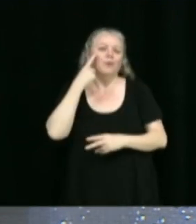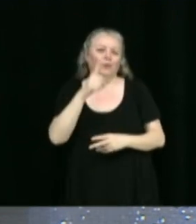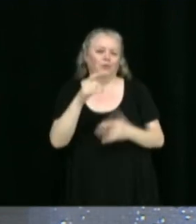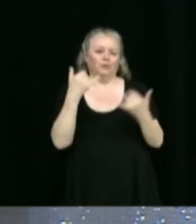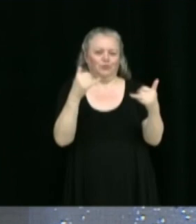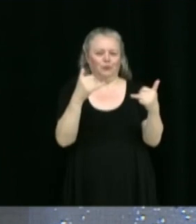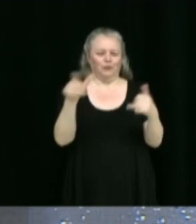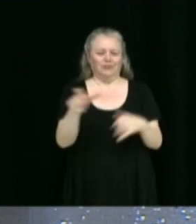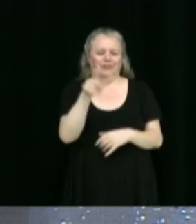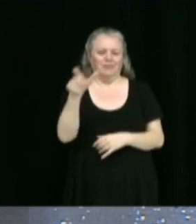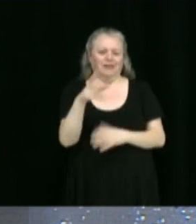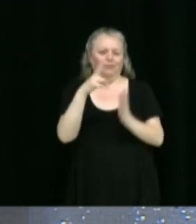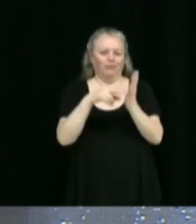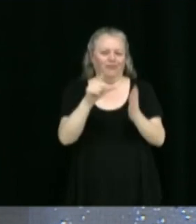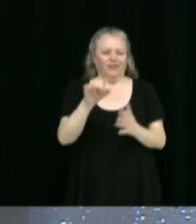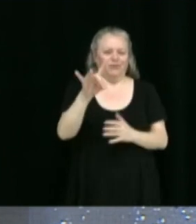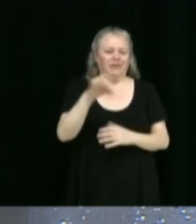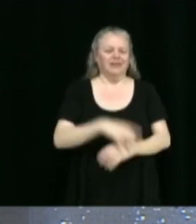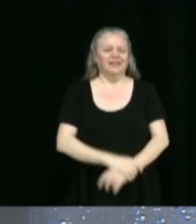pour 2028.